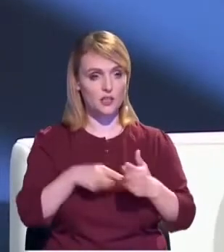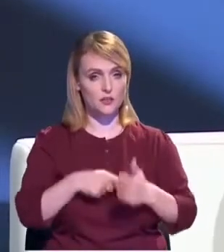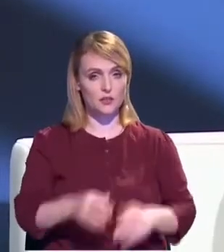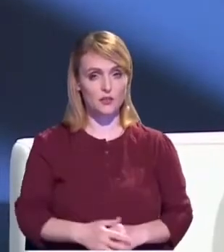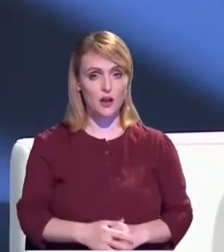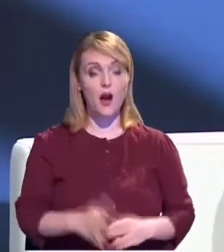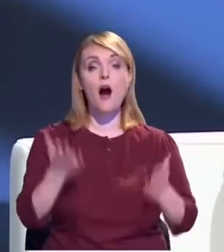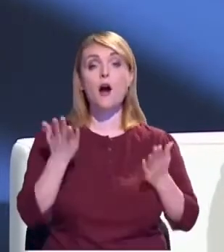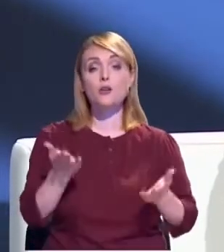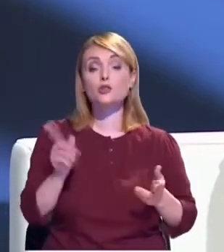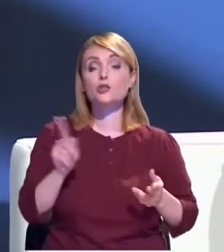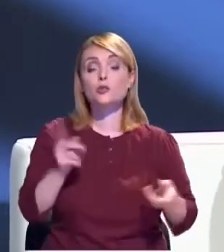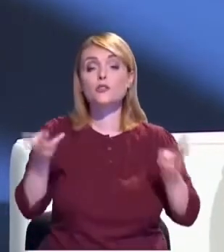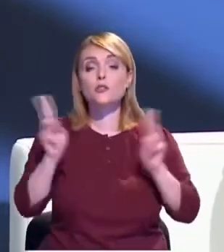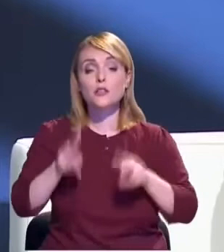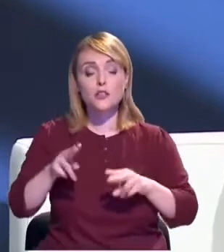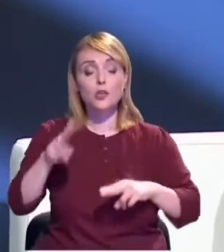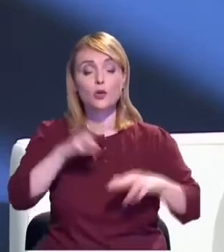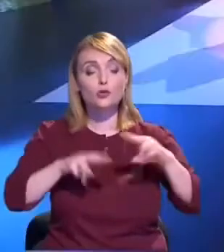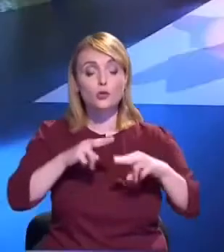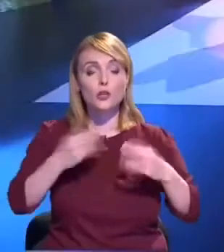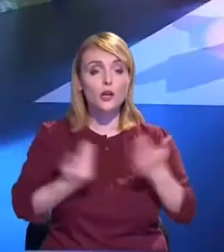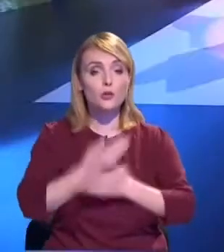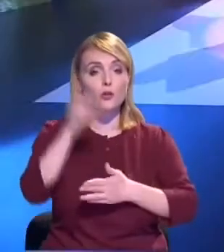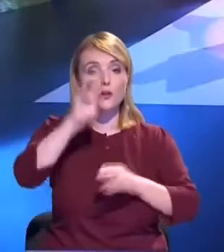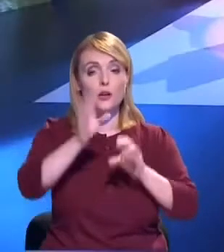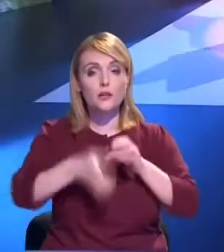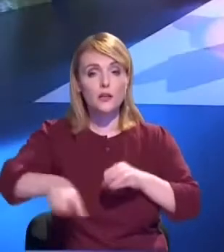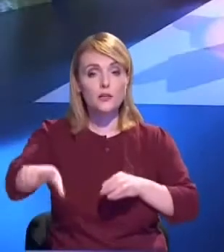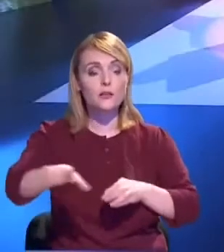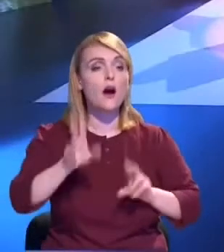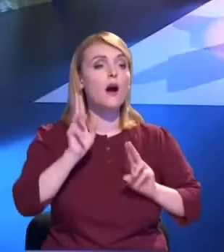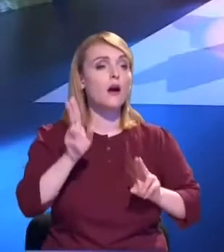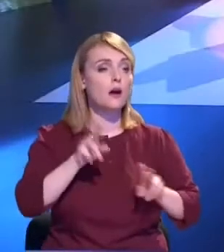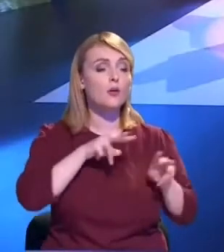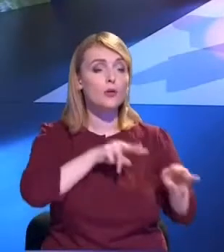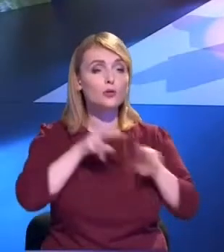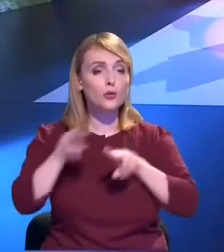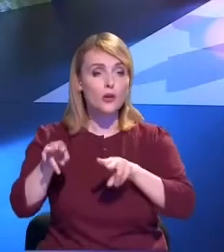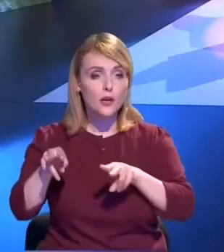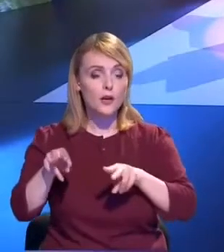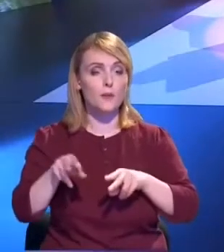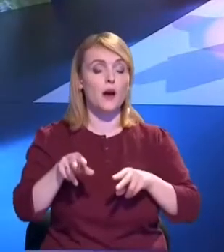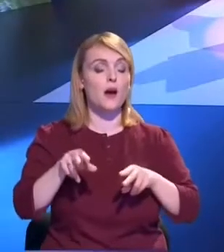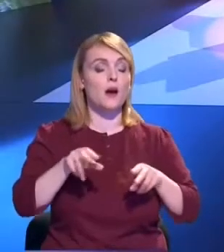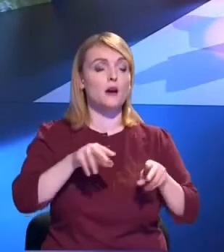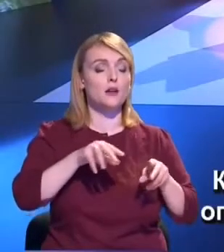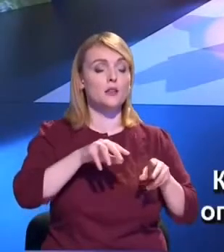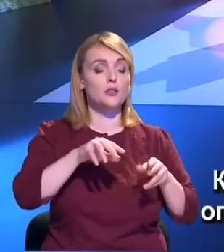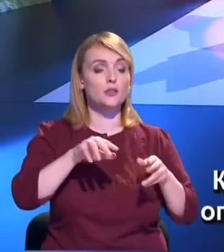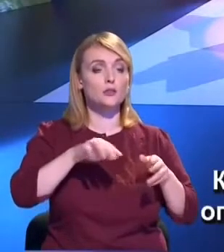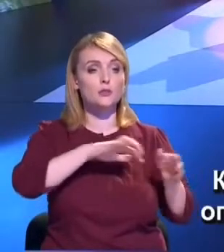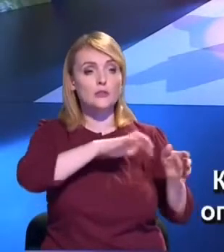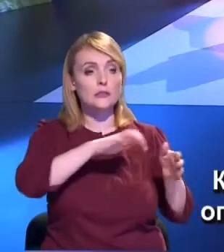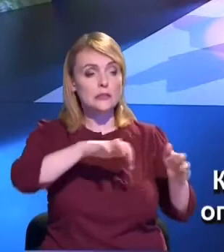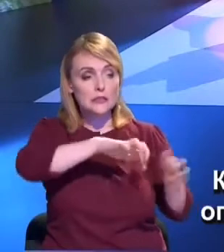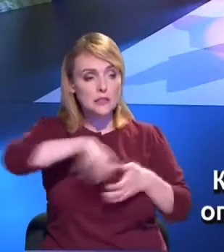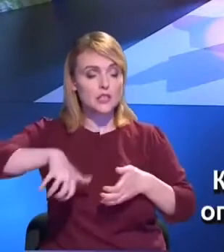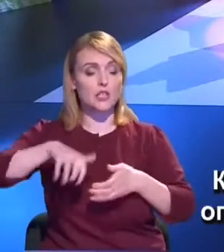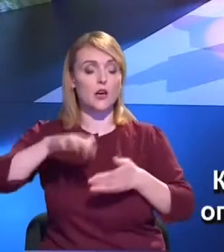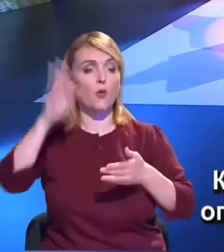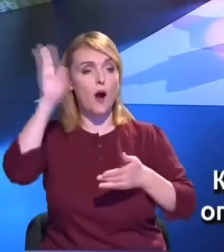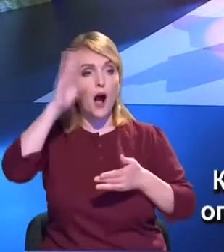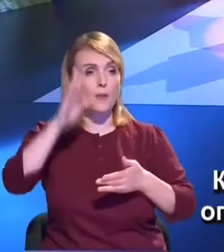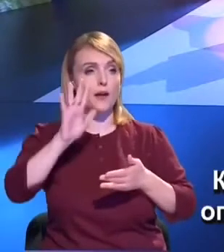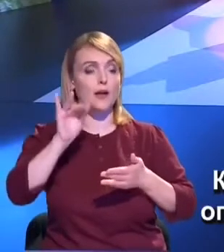construirea sistemelor de canalizare? Cum controlăm, de fapt, evacuarea apelor uzate? Cum primăriile